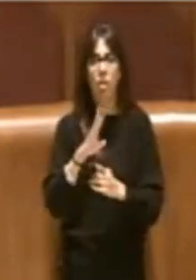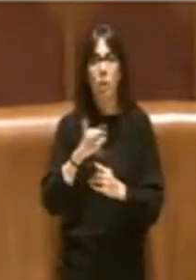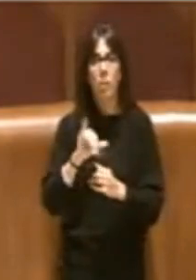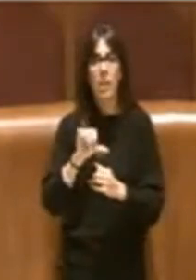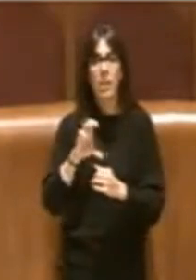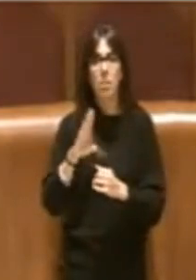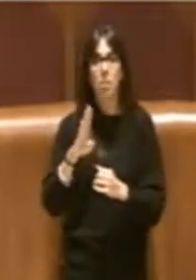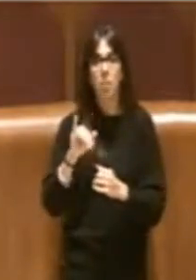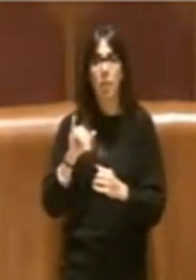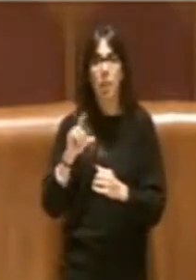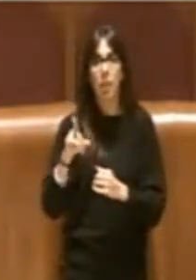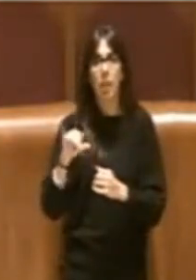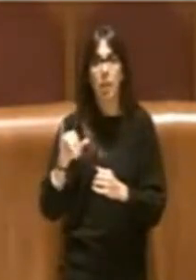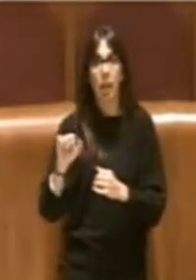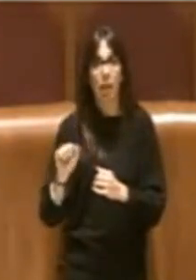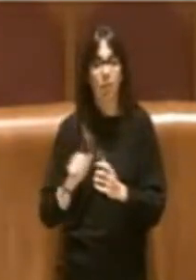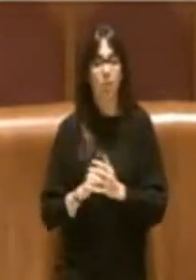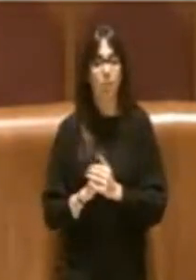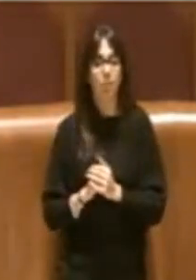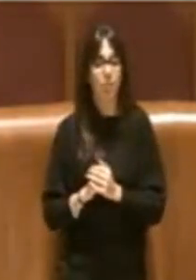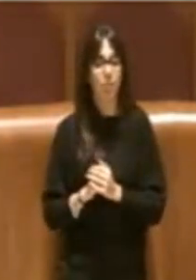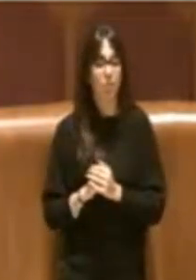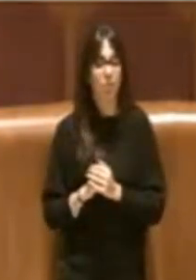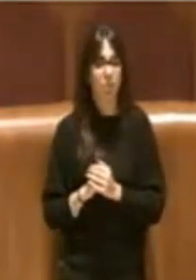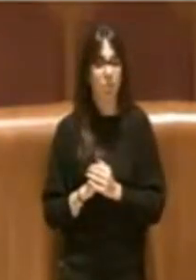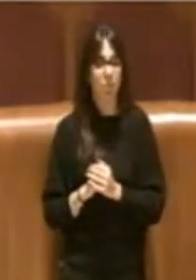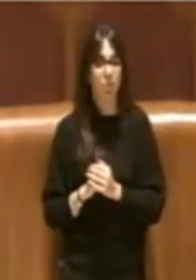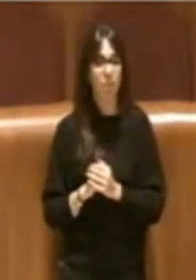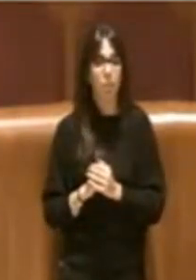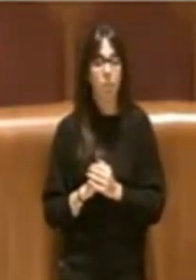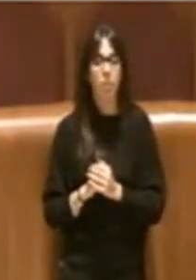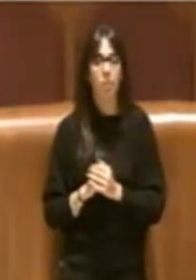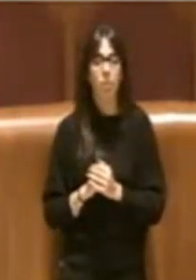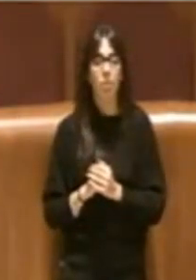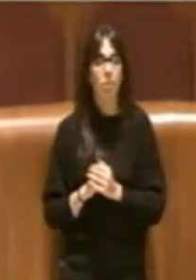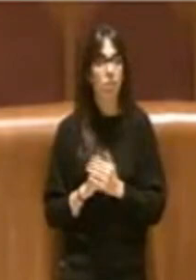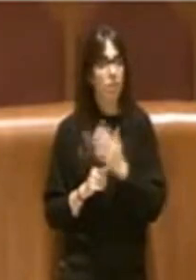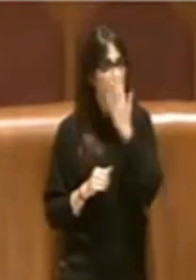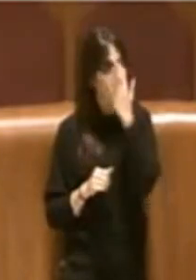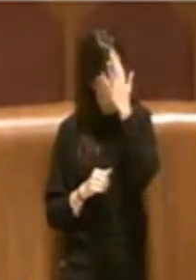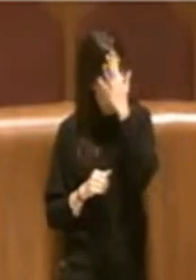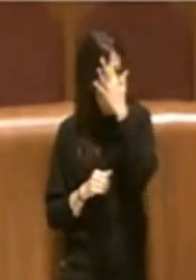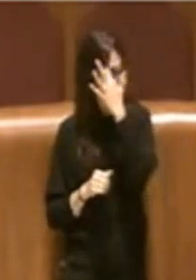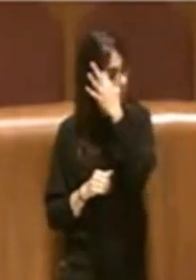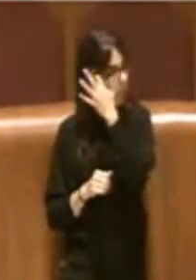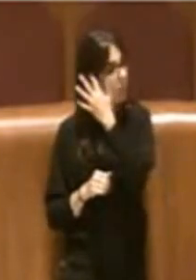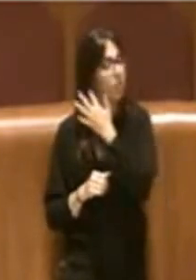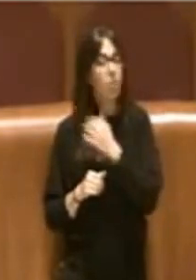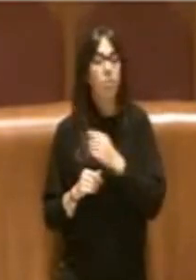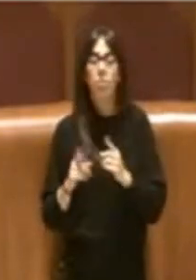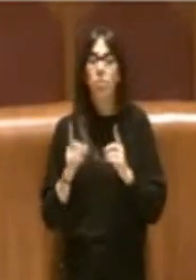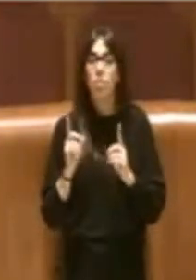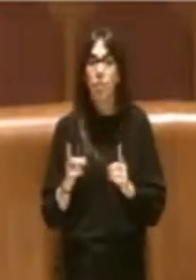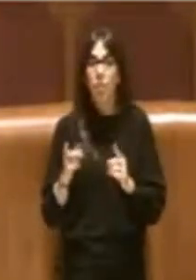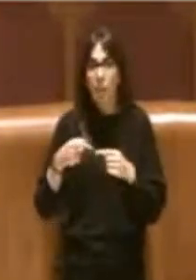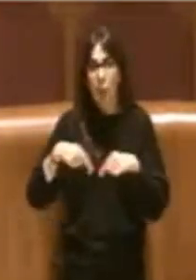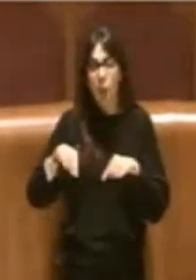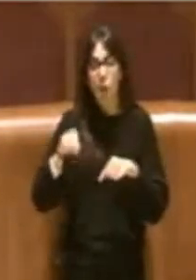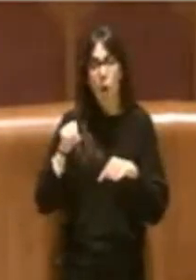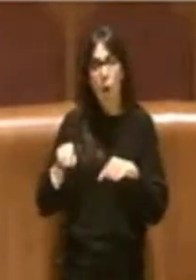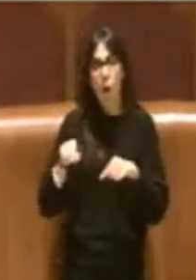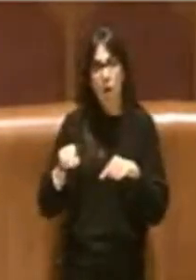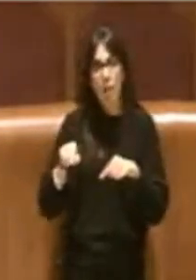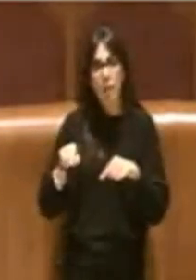secondo diciamo la Corte le operazioni che